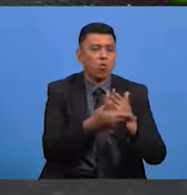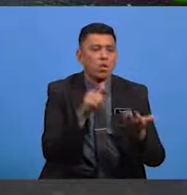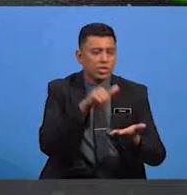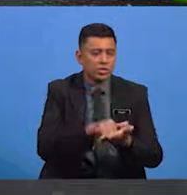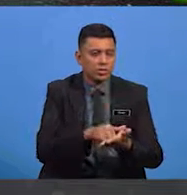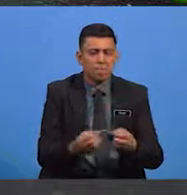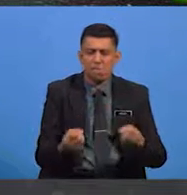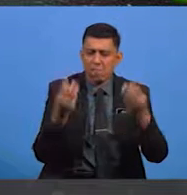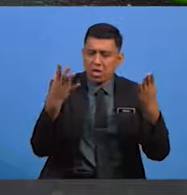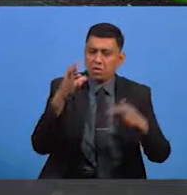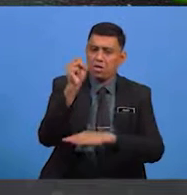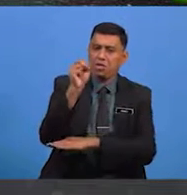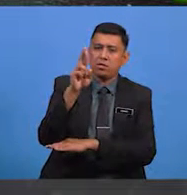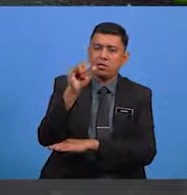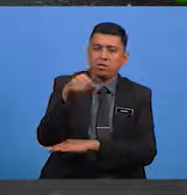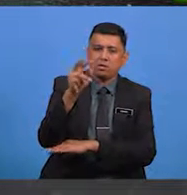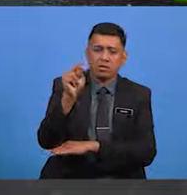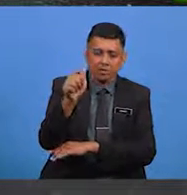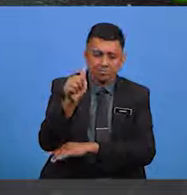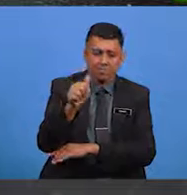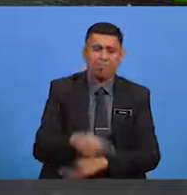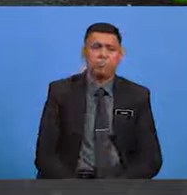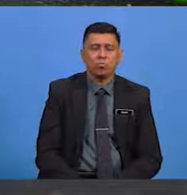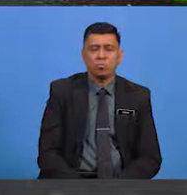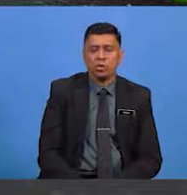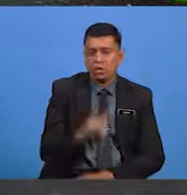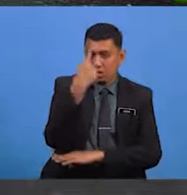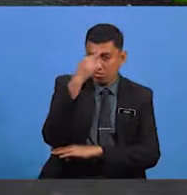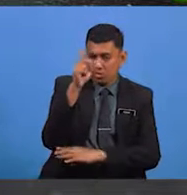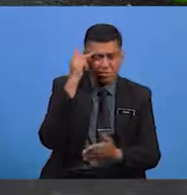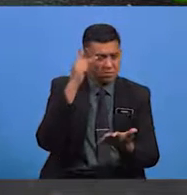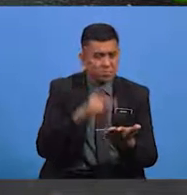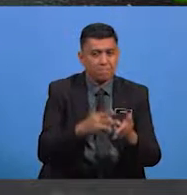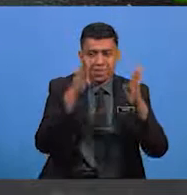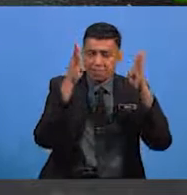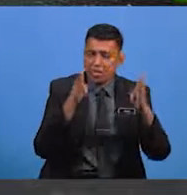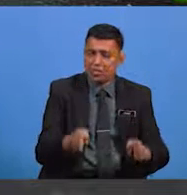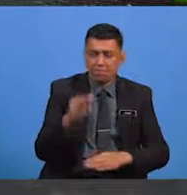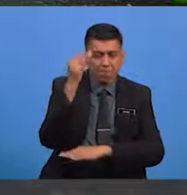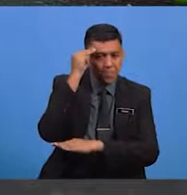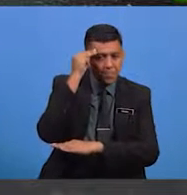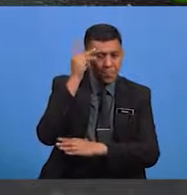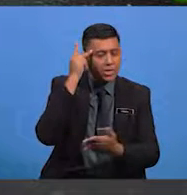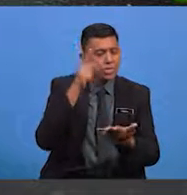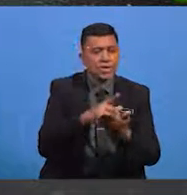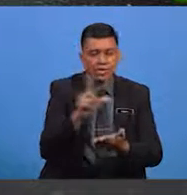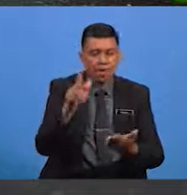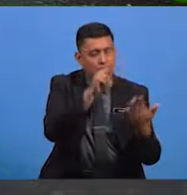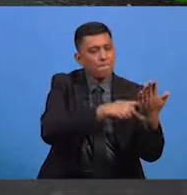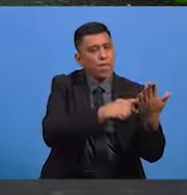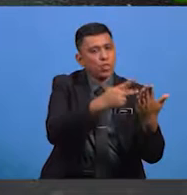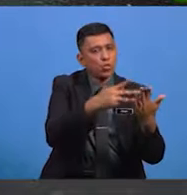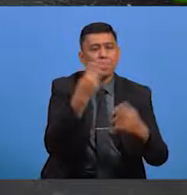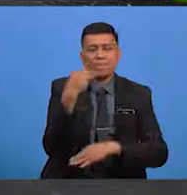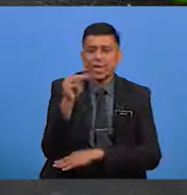banyak sarjana berpendapat bahawa Untuk mengenal bangsa Melayu, kenalilah pantun